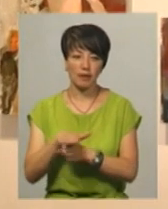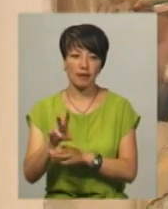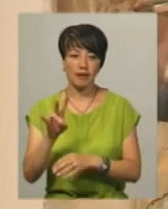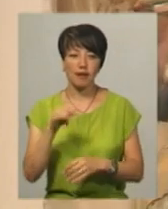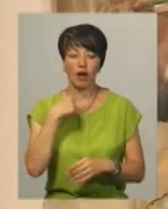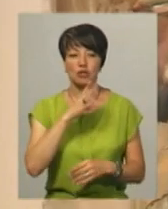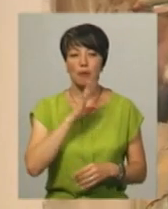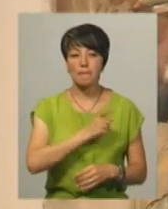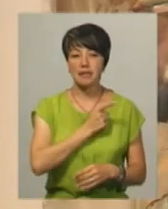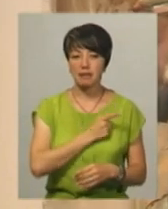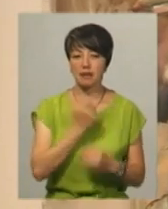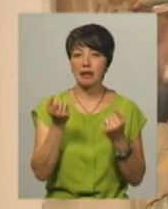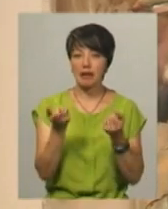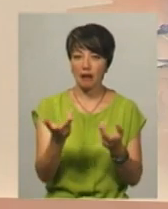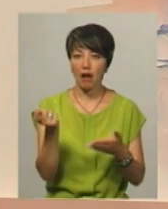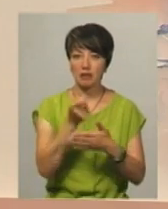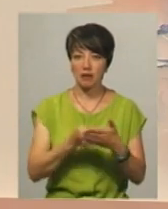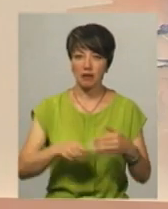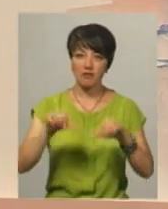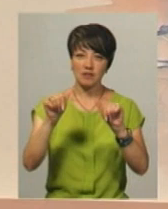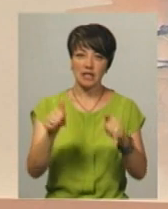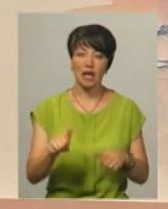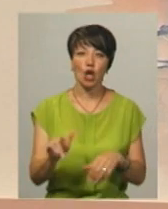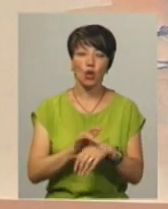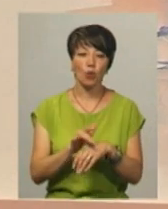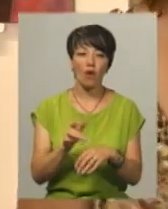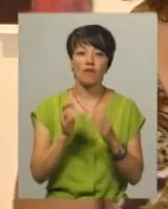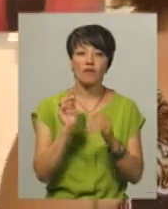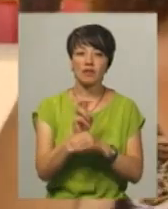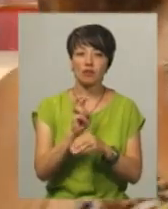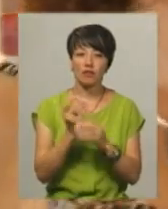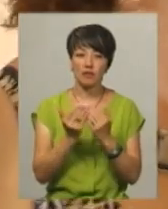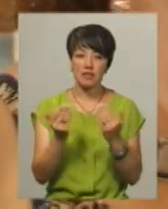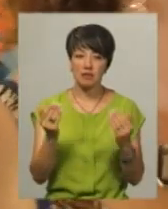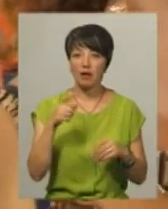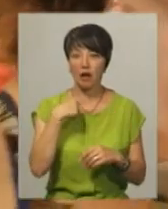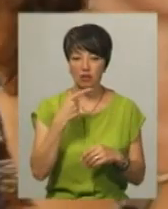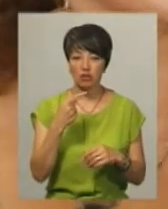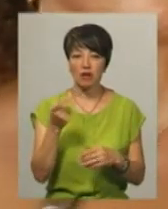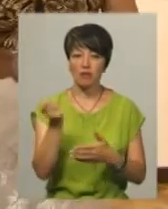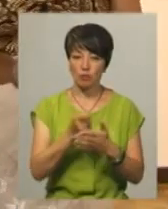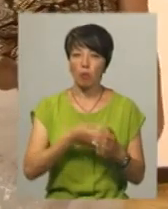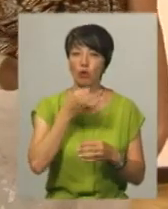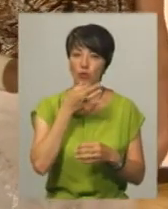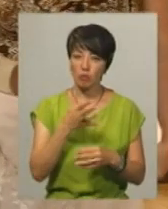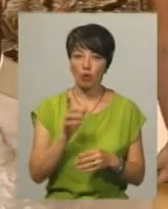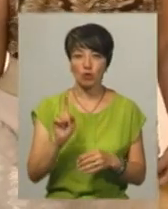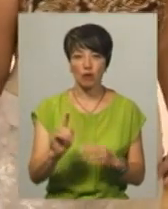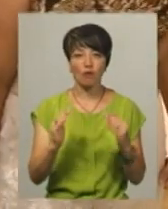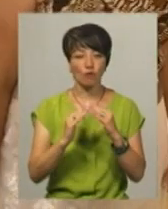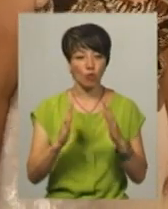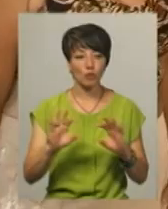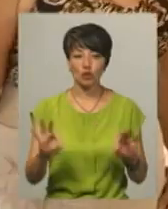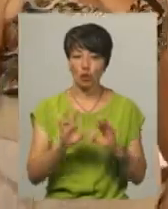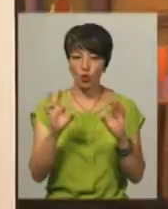майстриня. Є кілька картин у стилі ню. Відвідувачка виставки Валентина говорить, живопис подобається, хоча вдома в неї